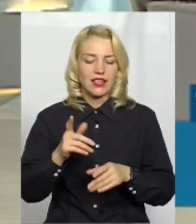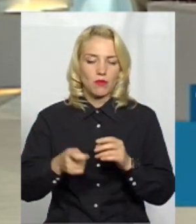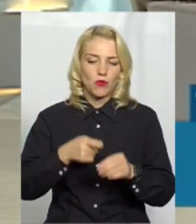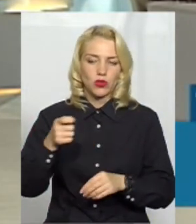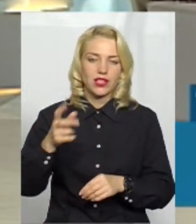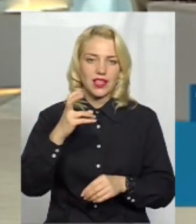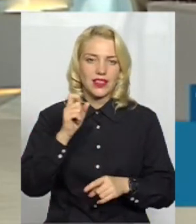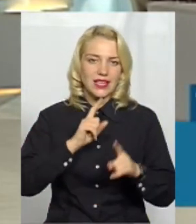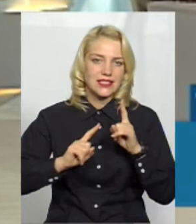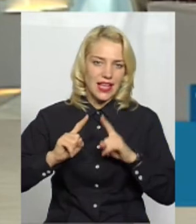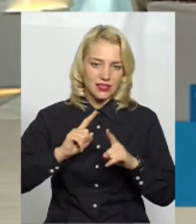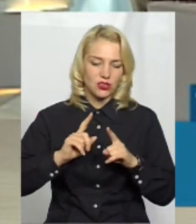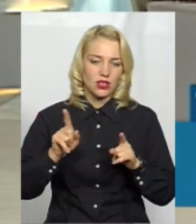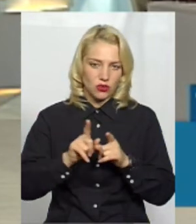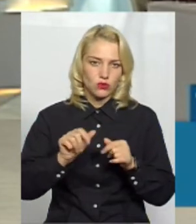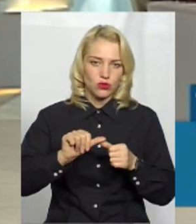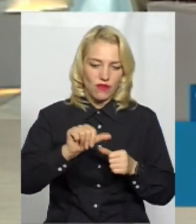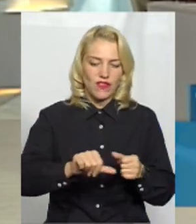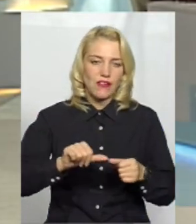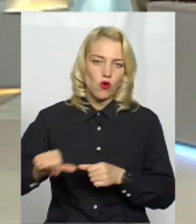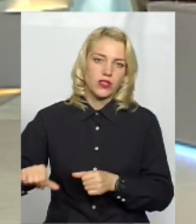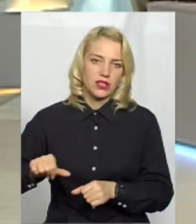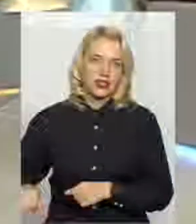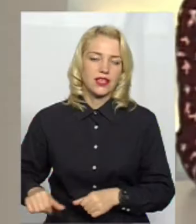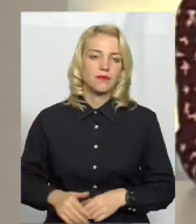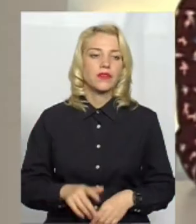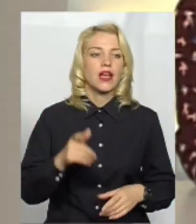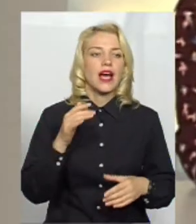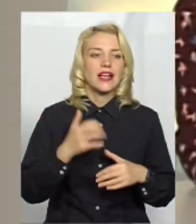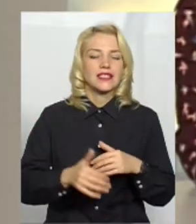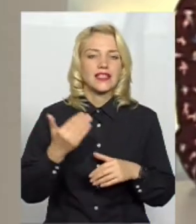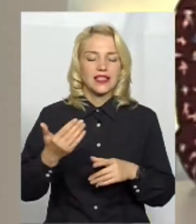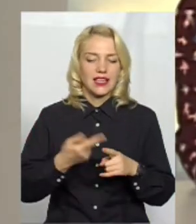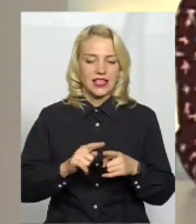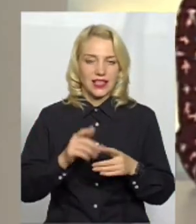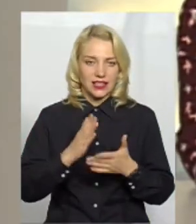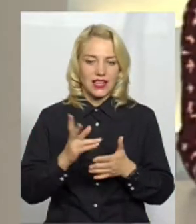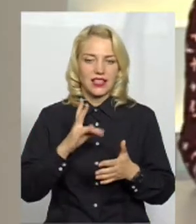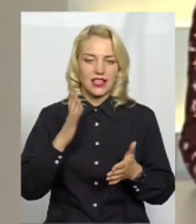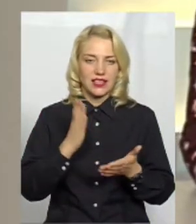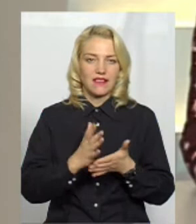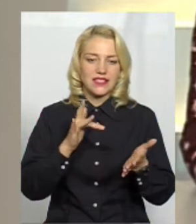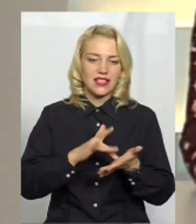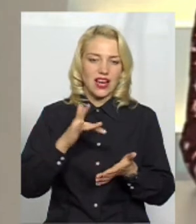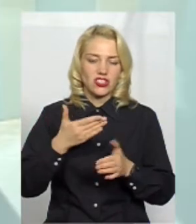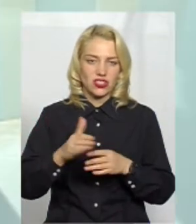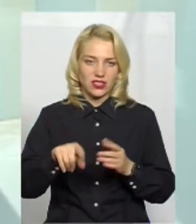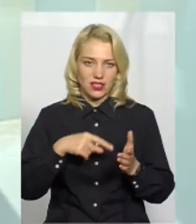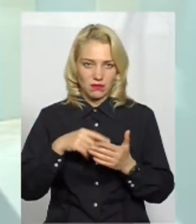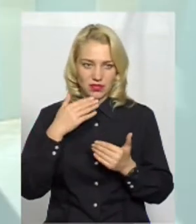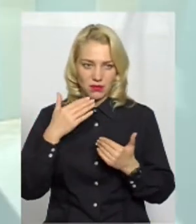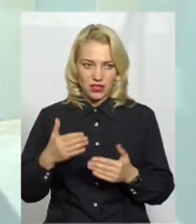Також будуть відводитись під парки і сквери. Сперед них є такі, що в центральній частині міста, окрім згаданої Соборної? Ну,